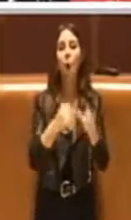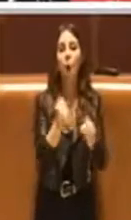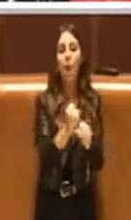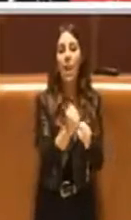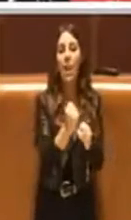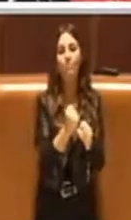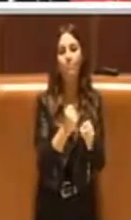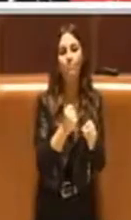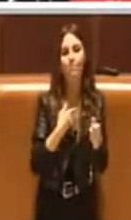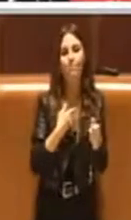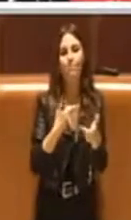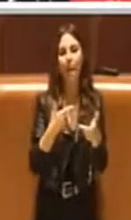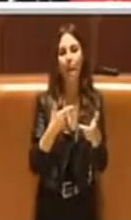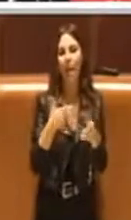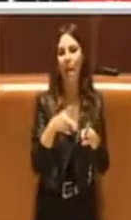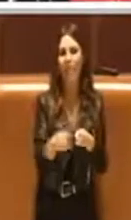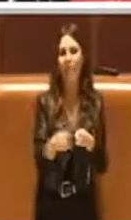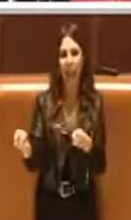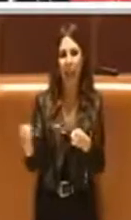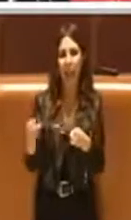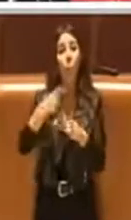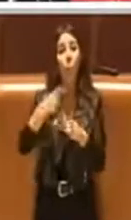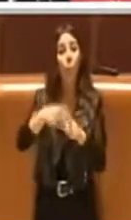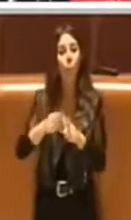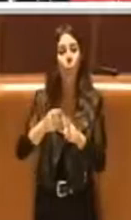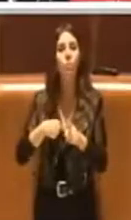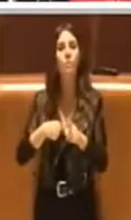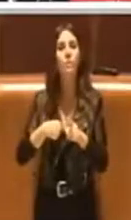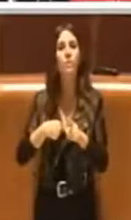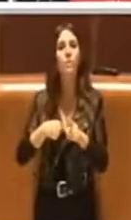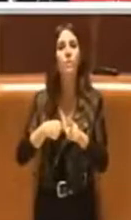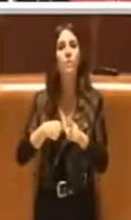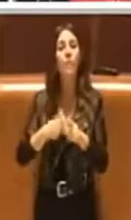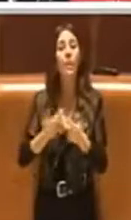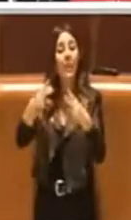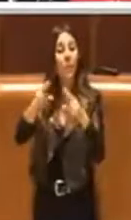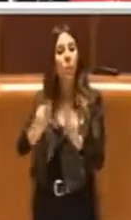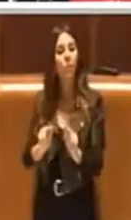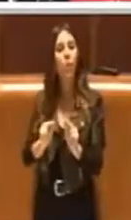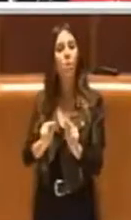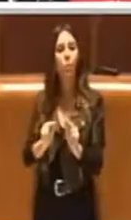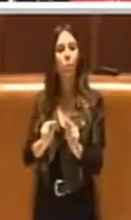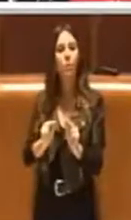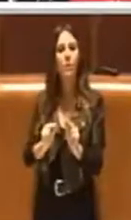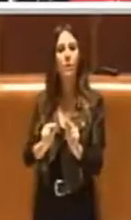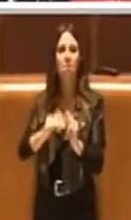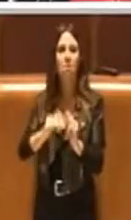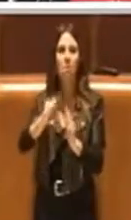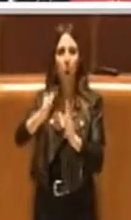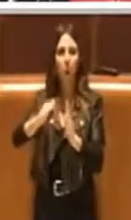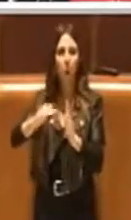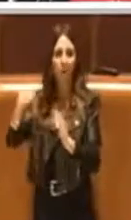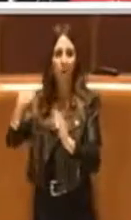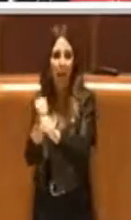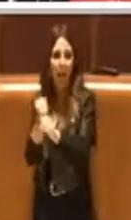anche rimodulazione su altre opere che vengono